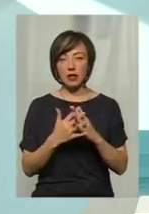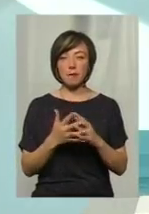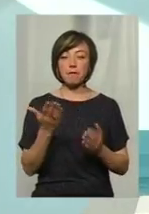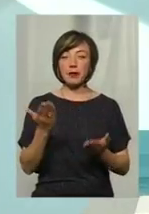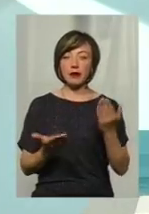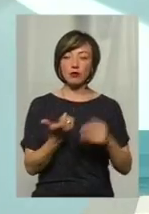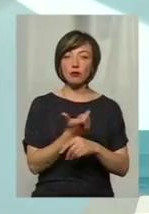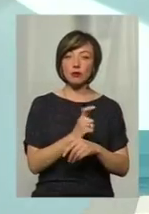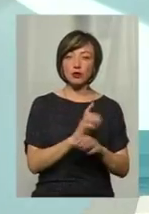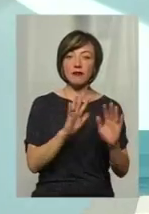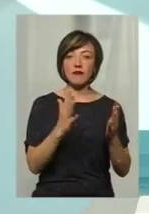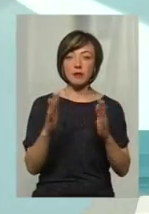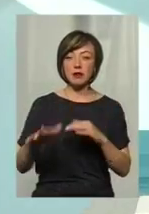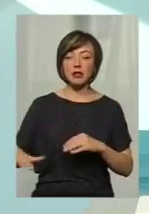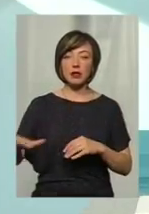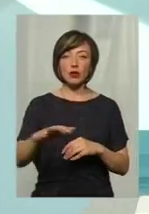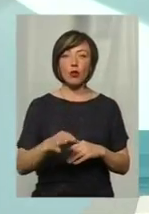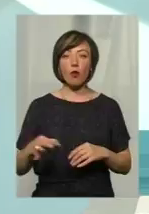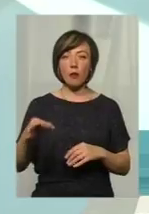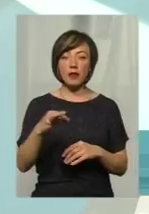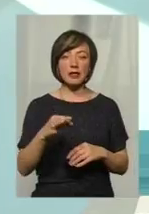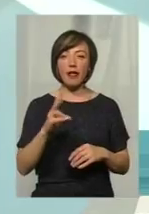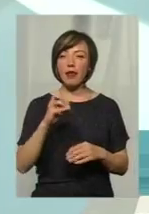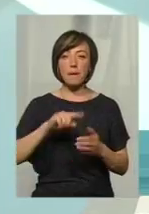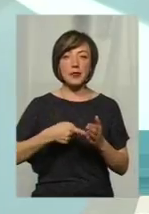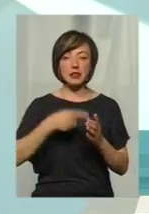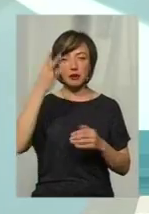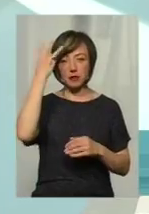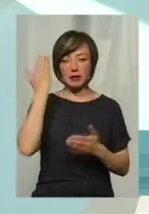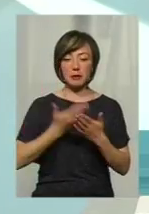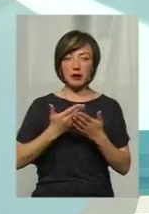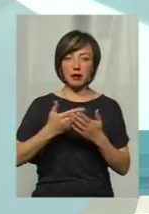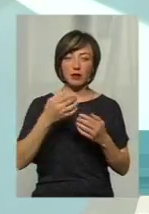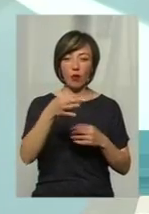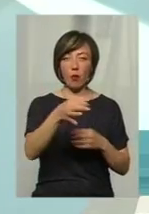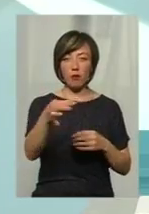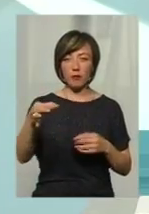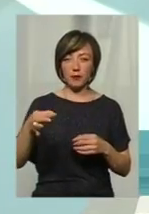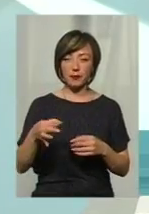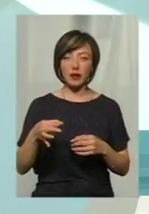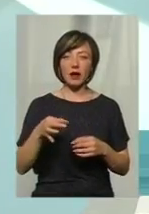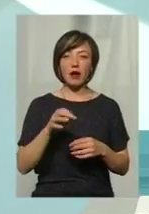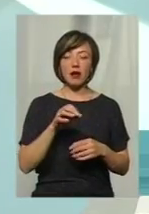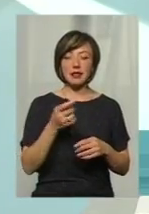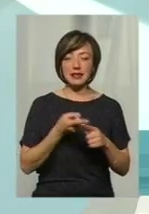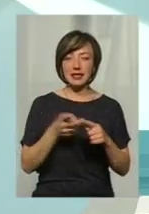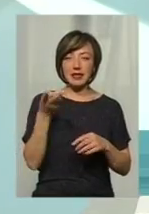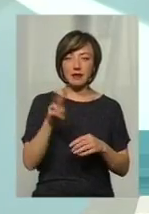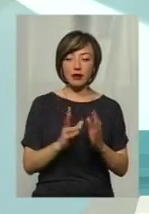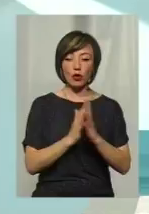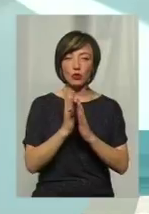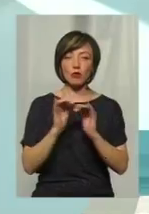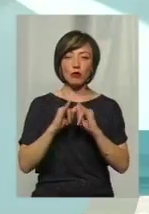більшості випадків по території області, я маю на увазі, не місто Хмельницький, амброзія і борщини поширені